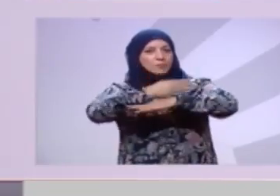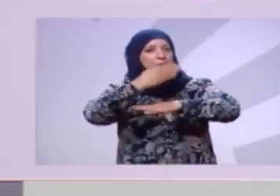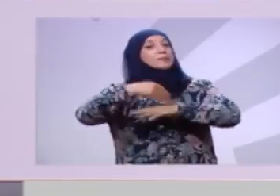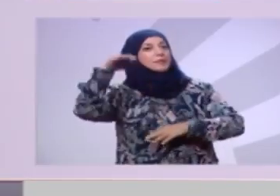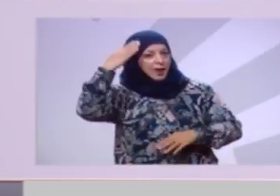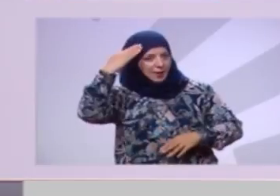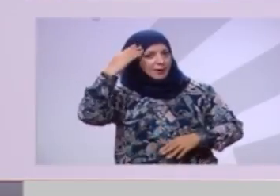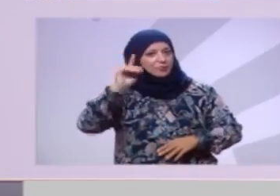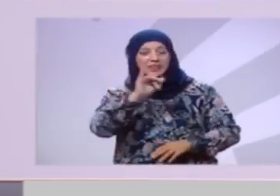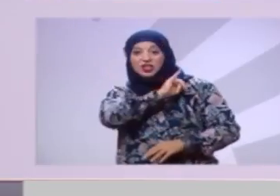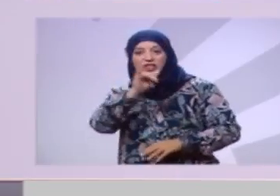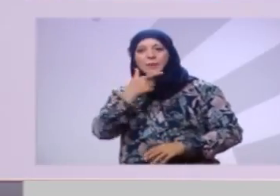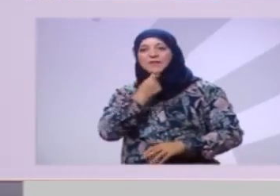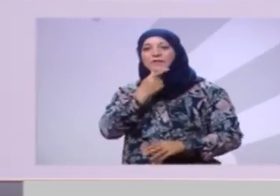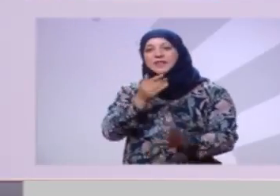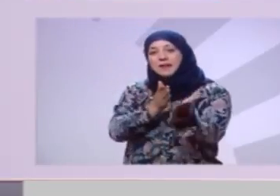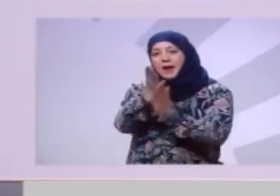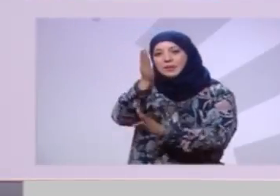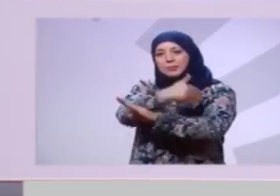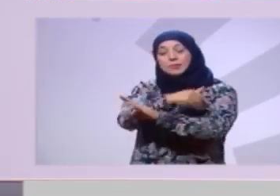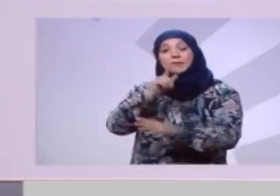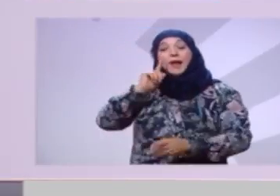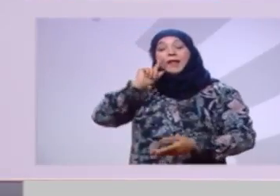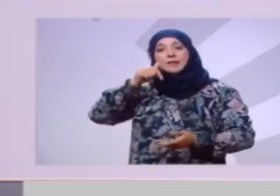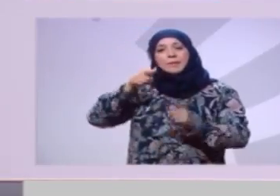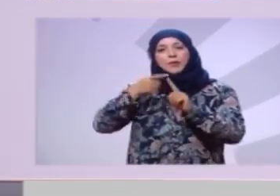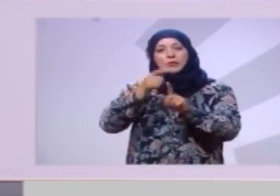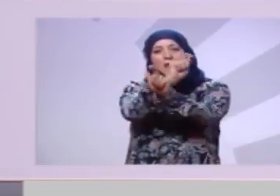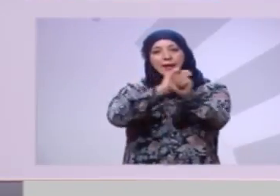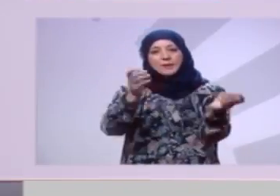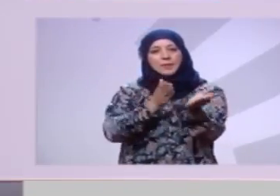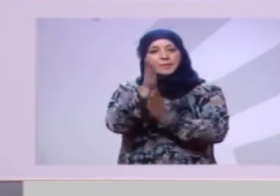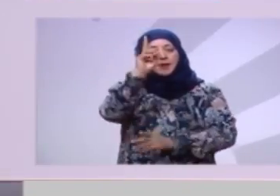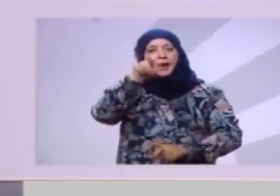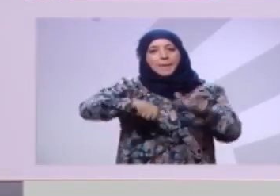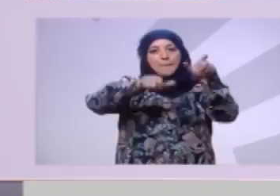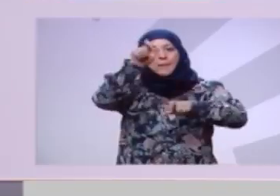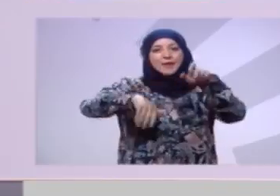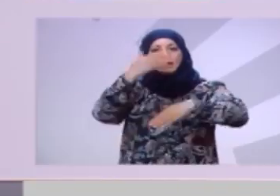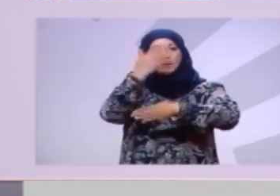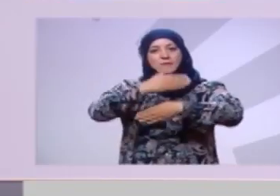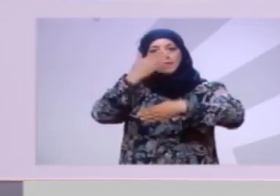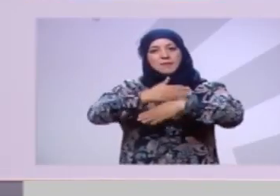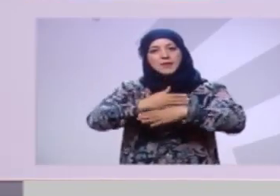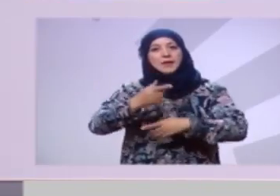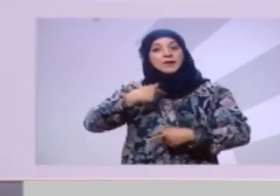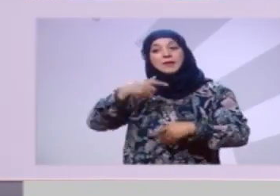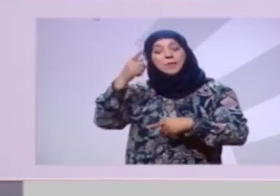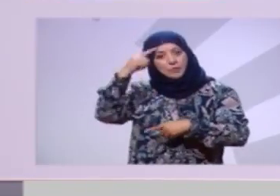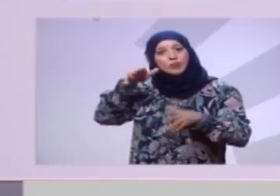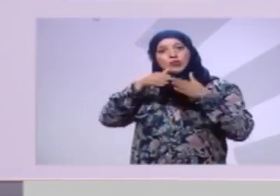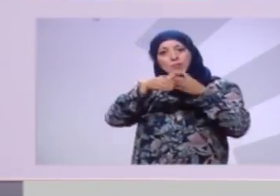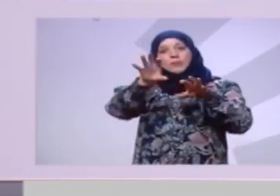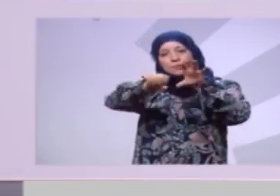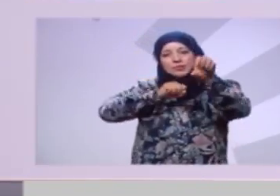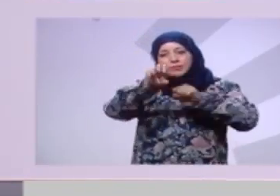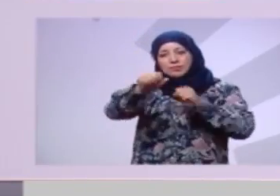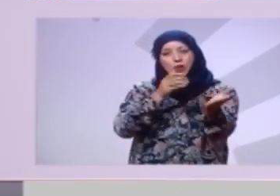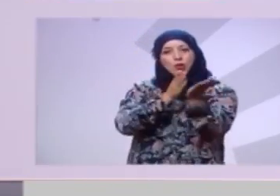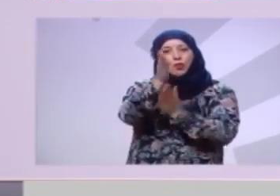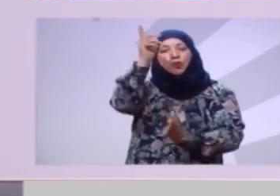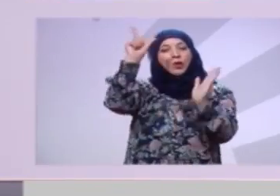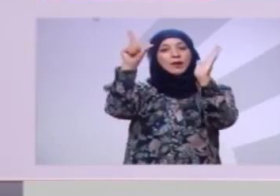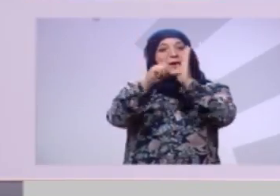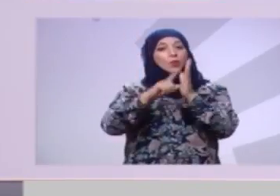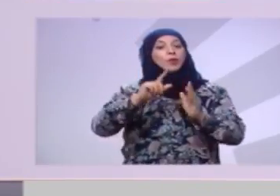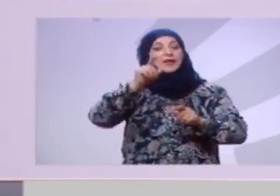بش نسلم في حقي ولا حق اللي اعطاني فيقتو بش نطالب ونفق حقوقنا المدنية الكل في